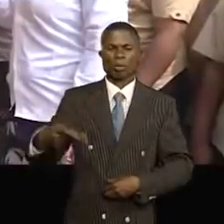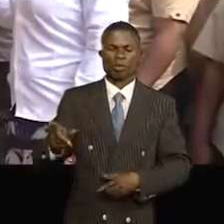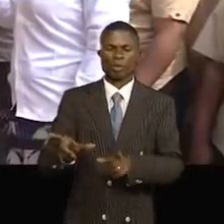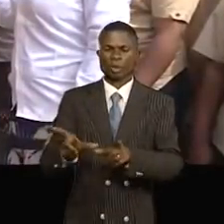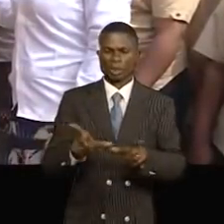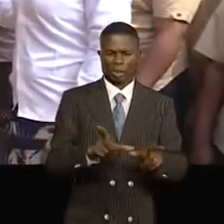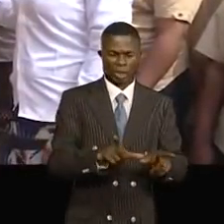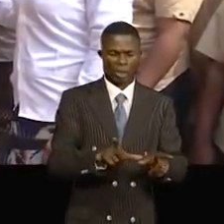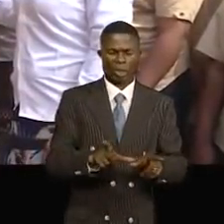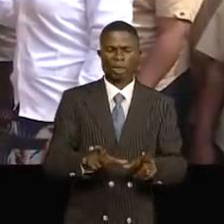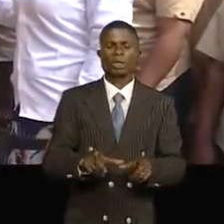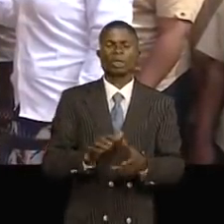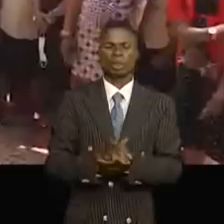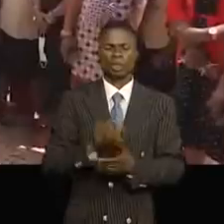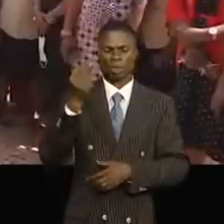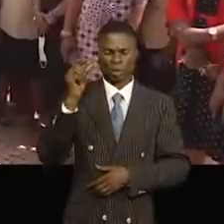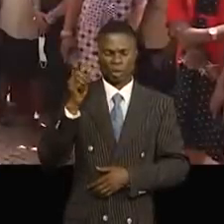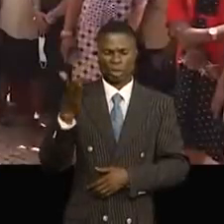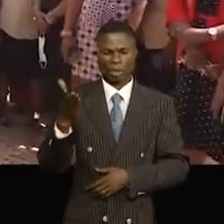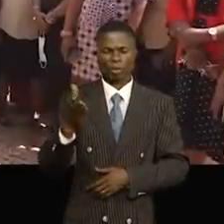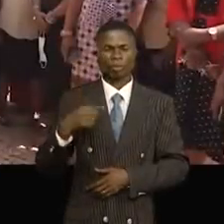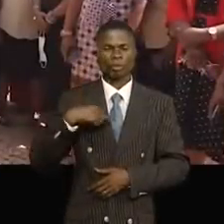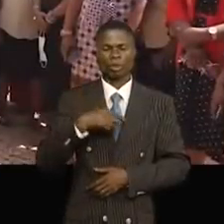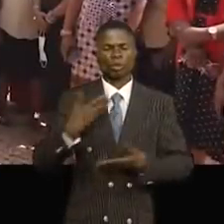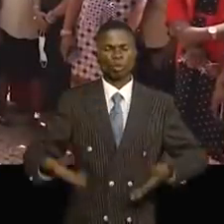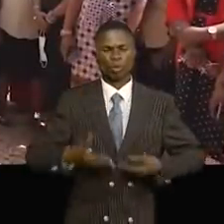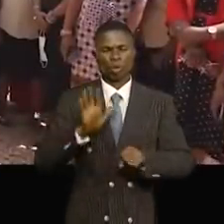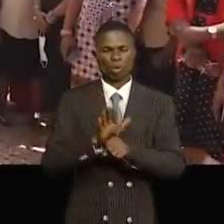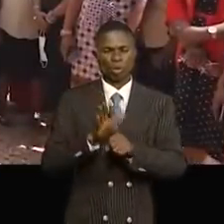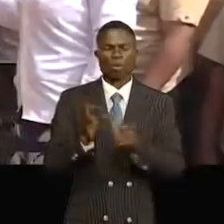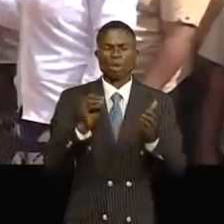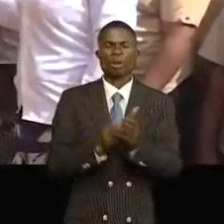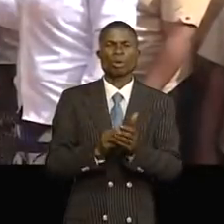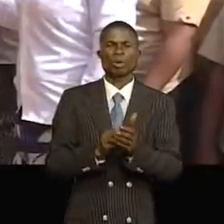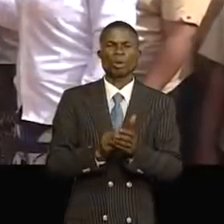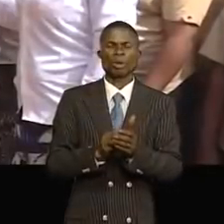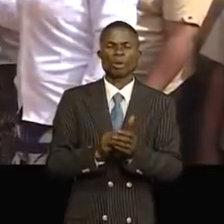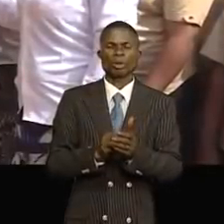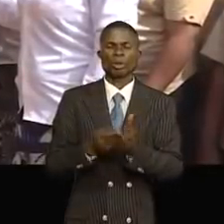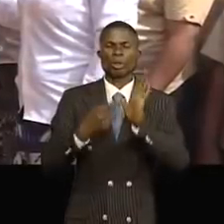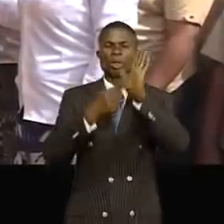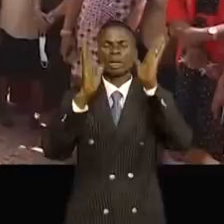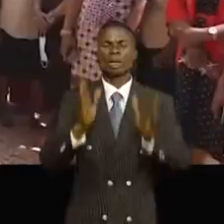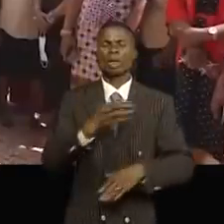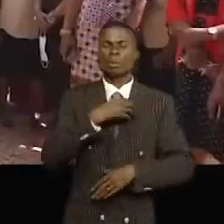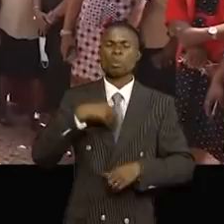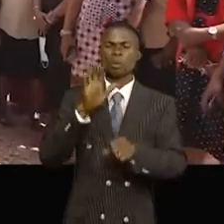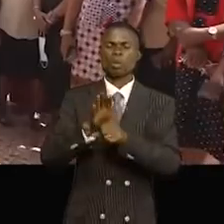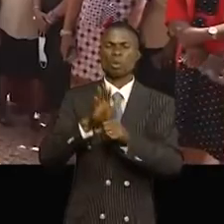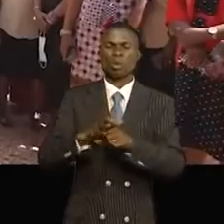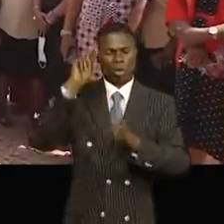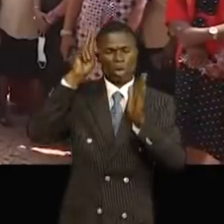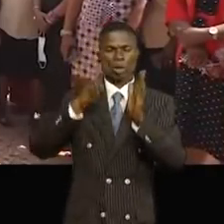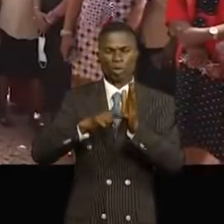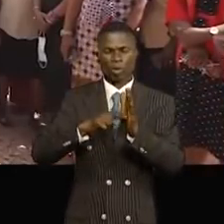'administration nationale des mines. Nous saluons également la représentation de la femme au sein du